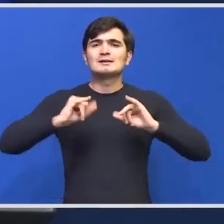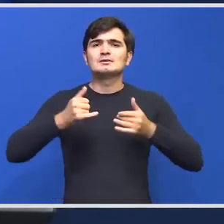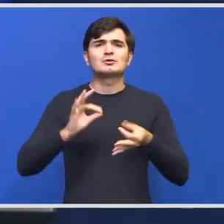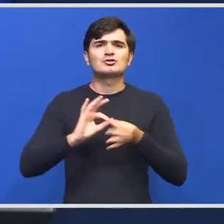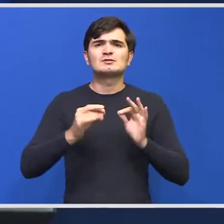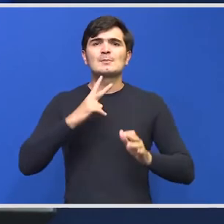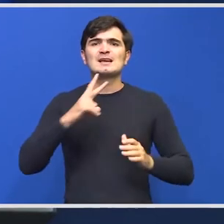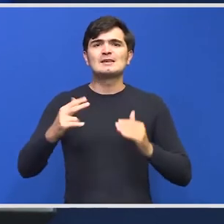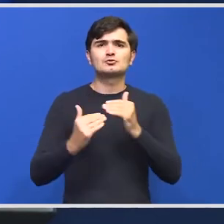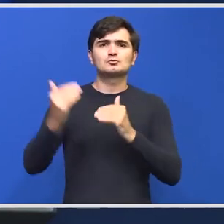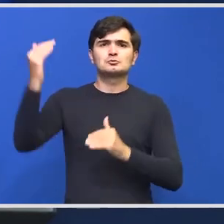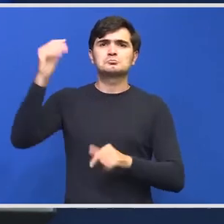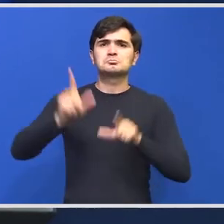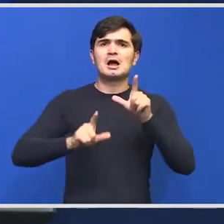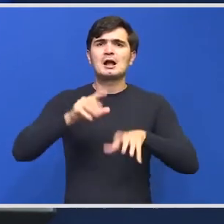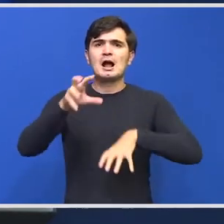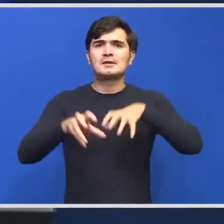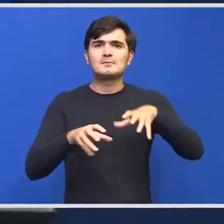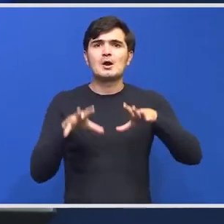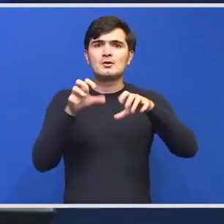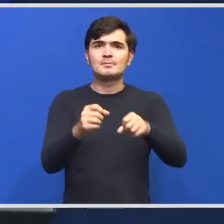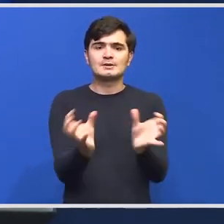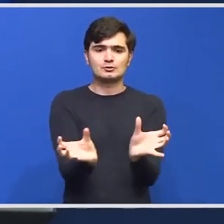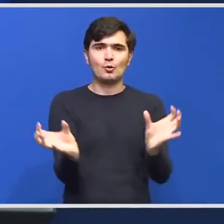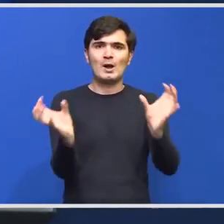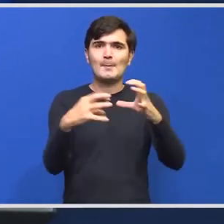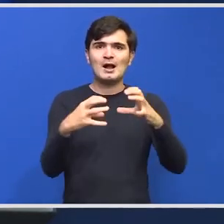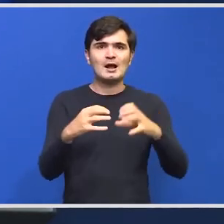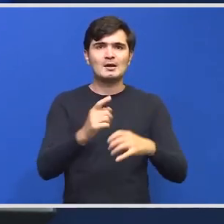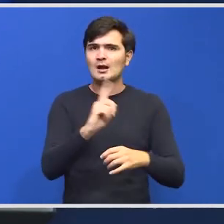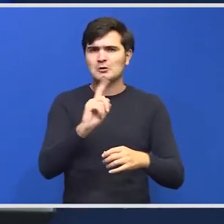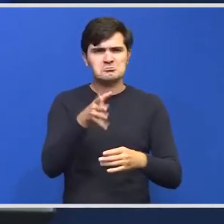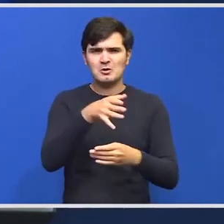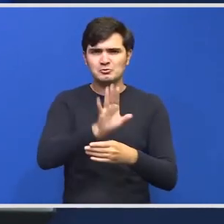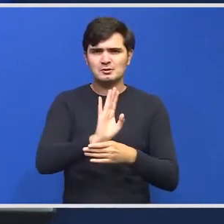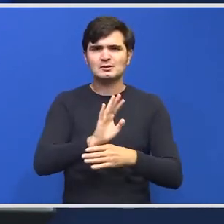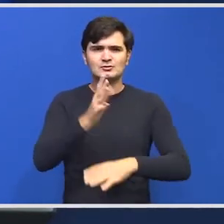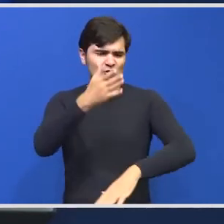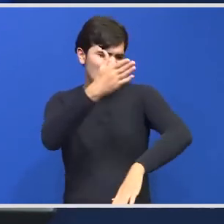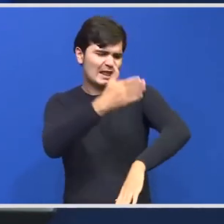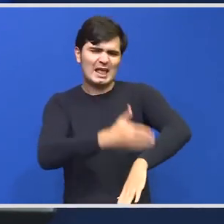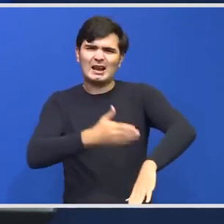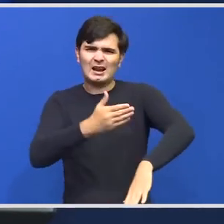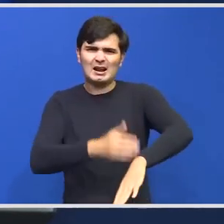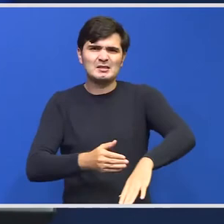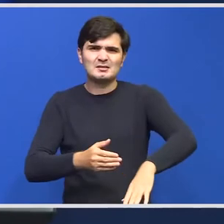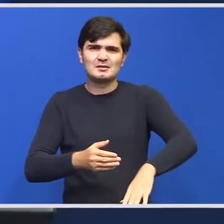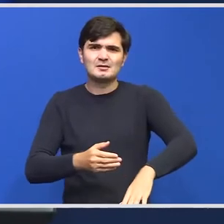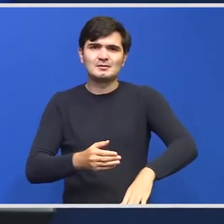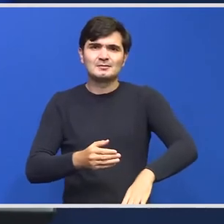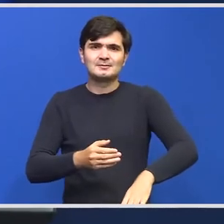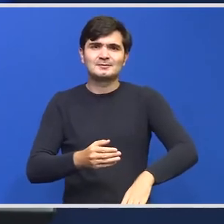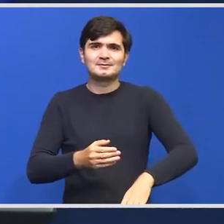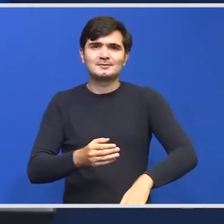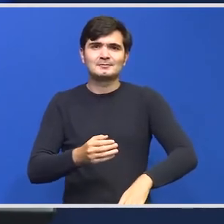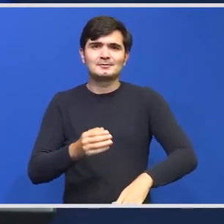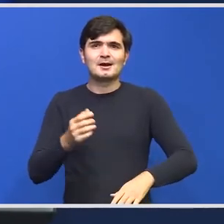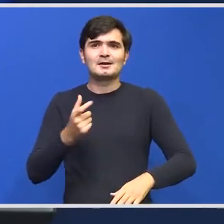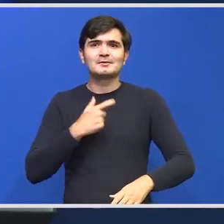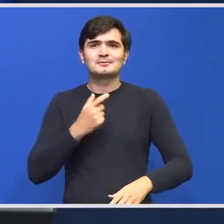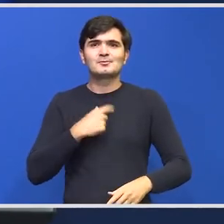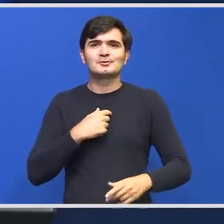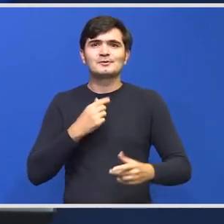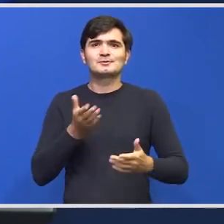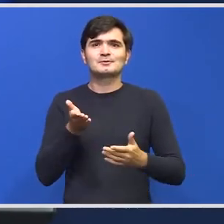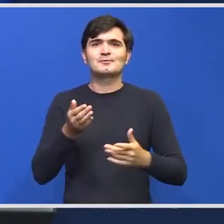dacă animalul este prins într-o capcană neautorizată și prezintă răni incompatibile cu moartea, lansează